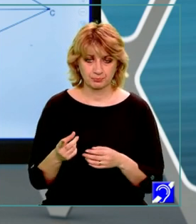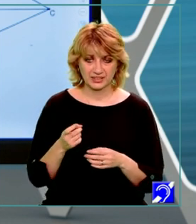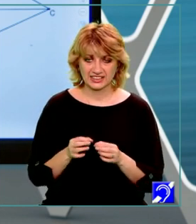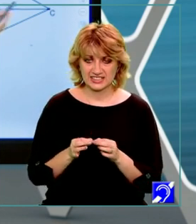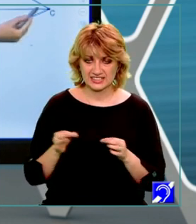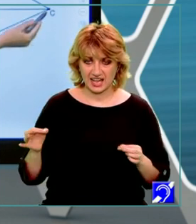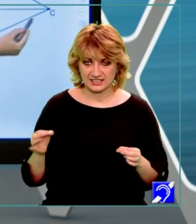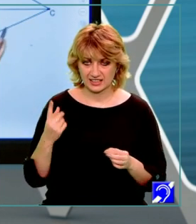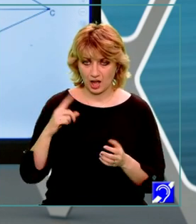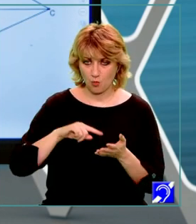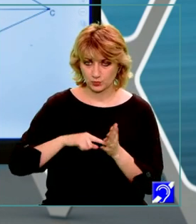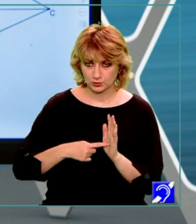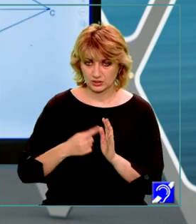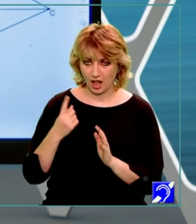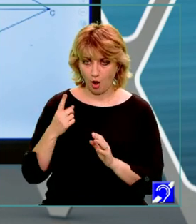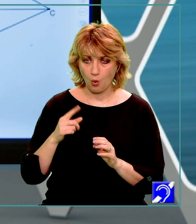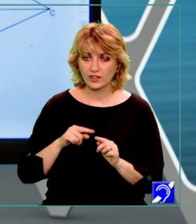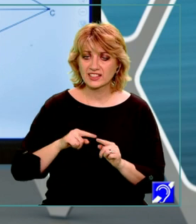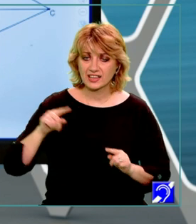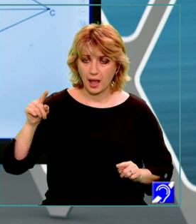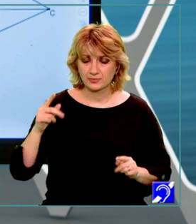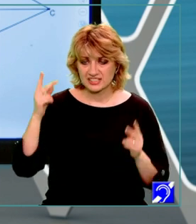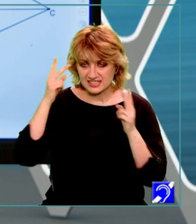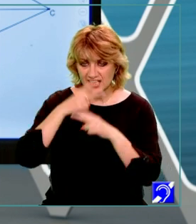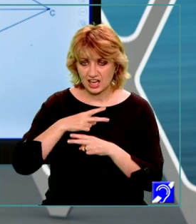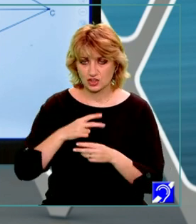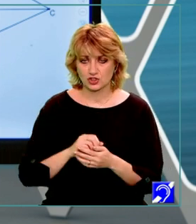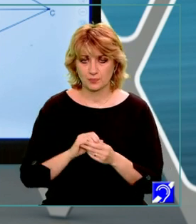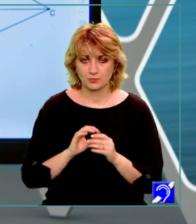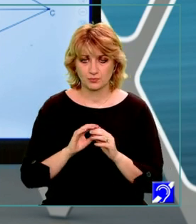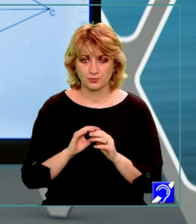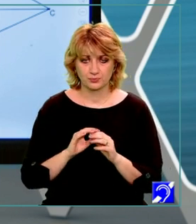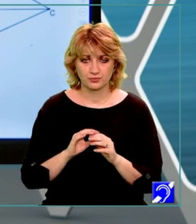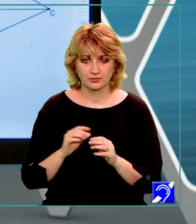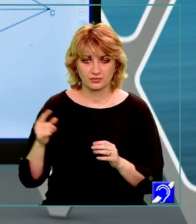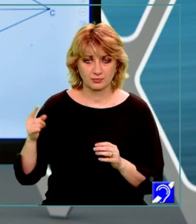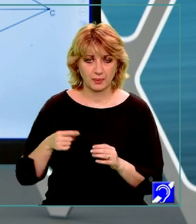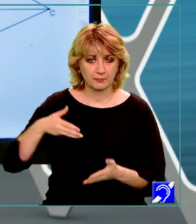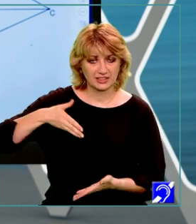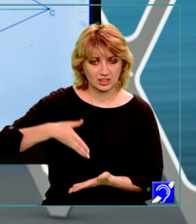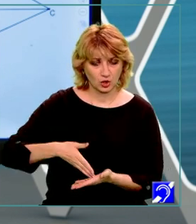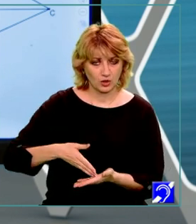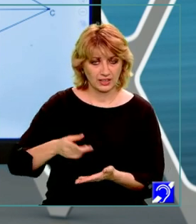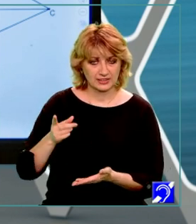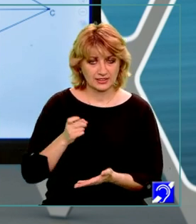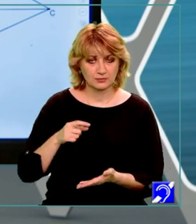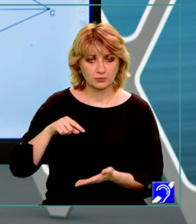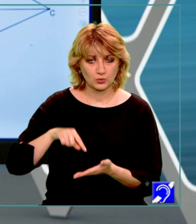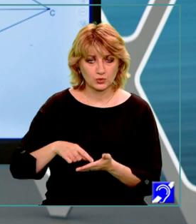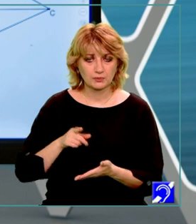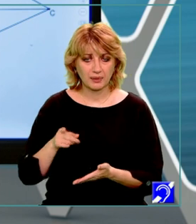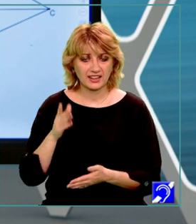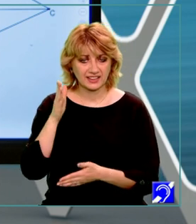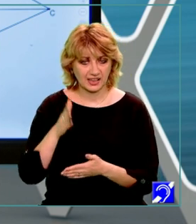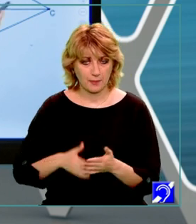de la un punct la o dreaptă, înțelegem lungimea perpendicularei coborâtă din punct pe dreaptă. În cazul